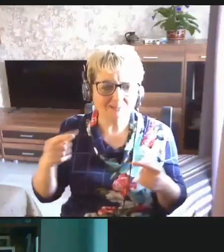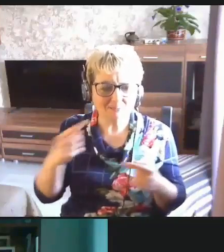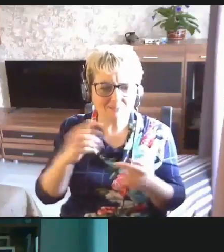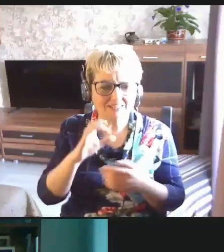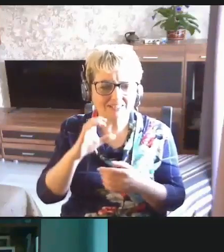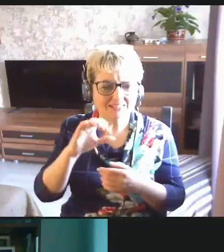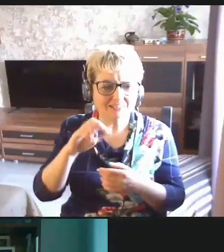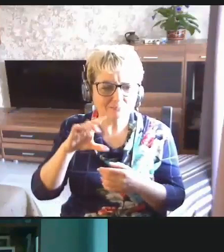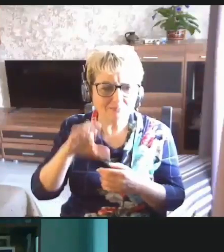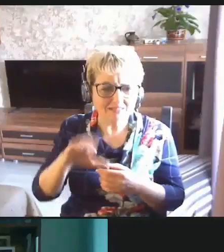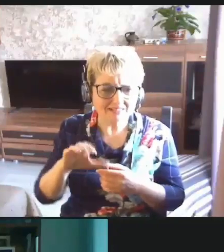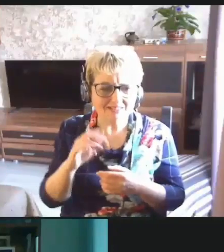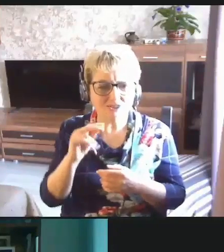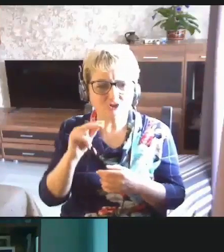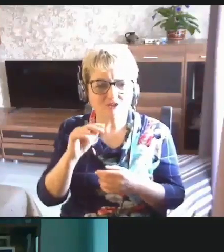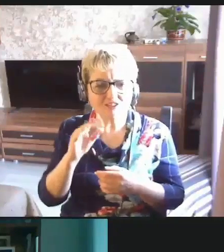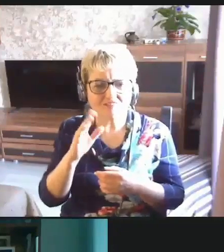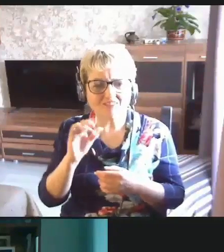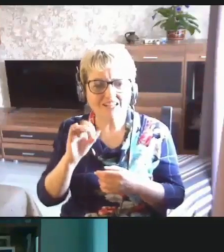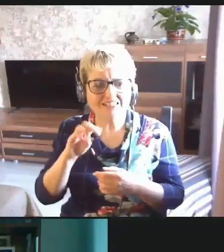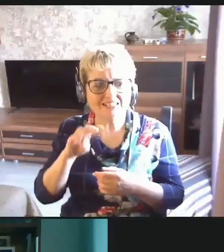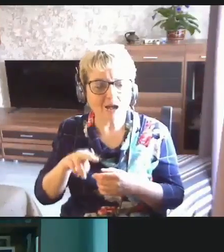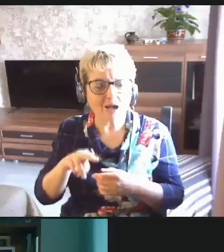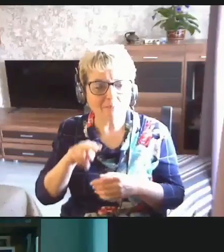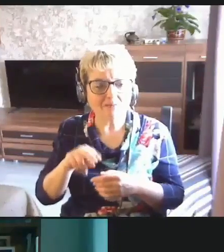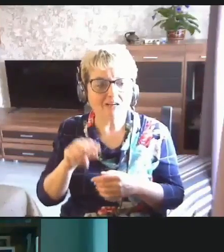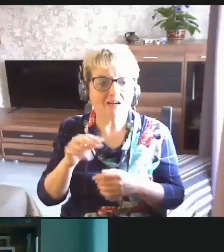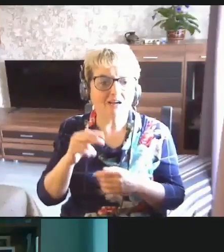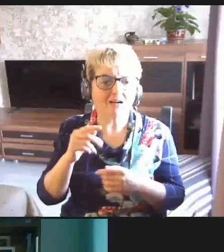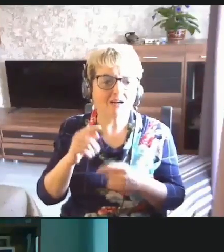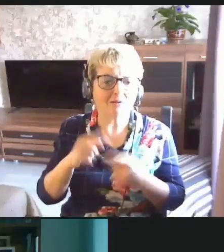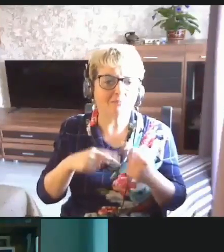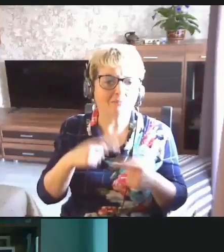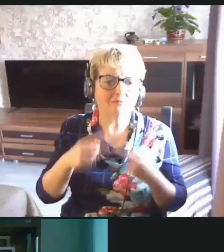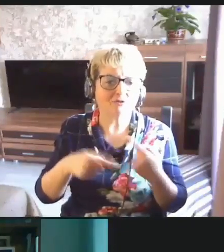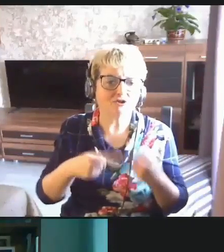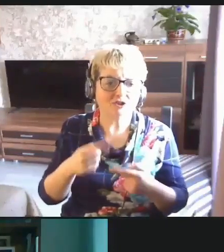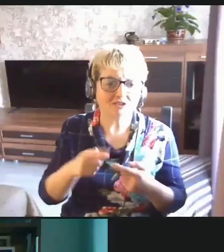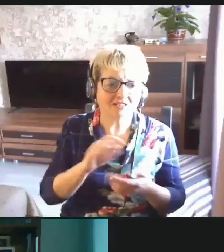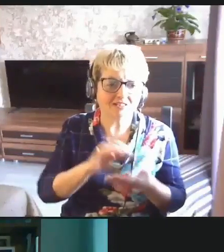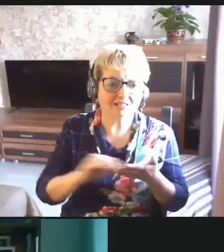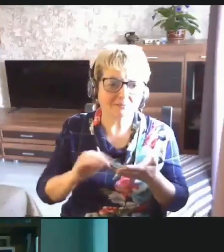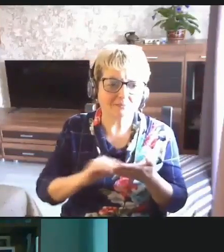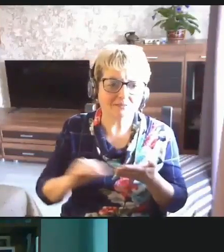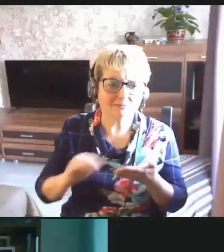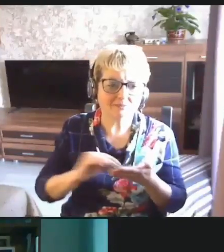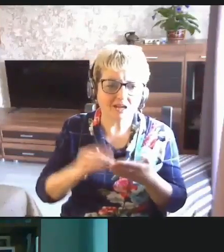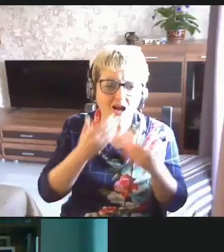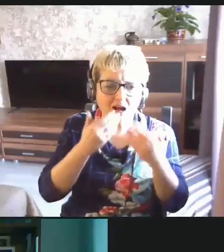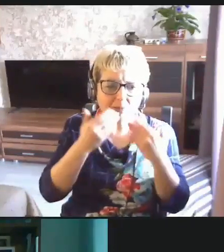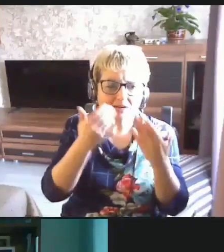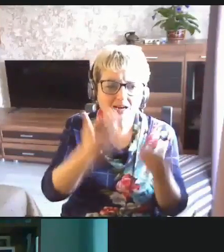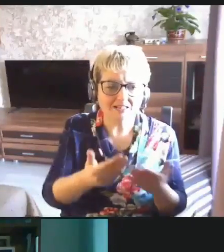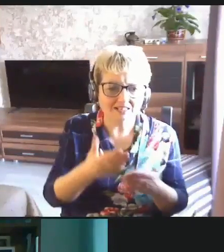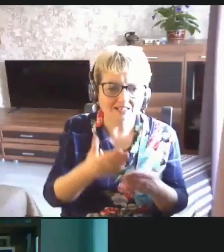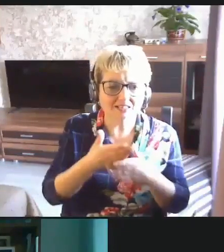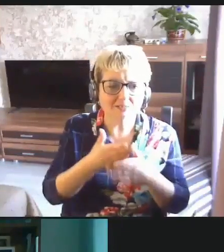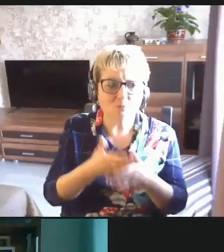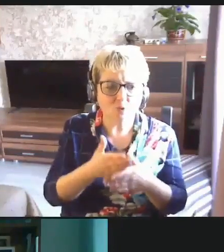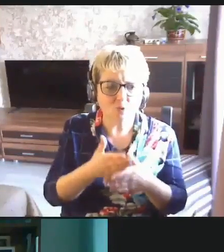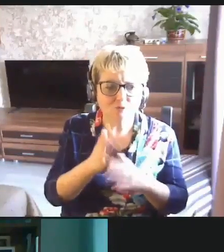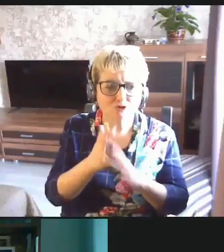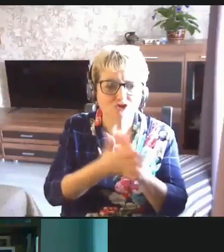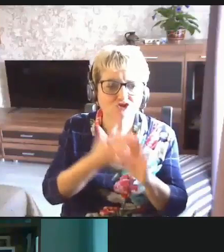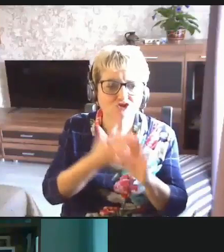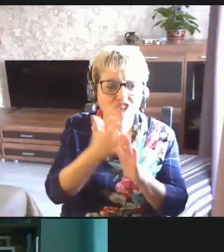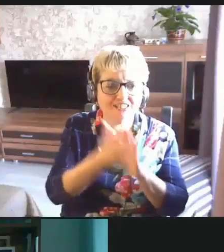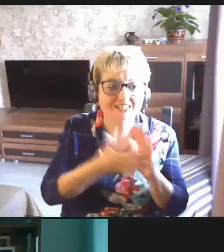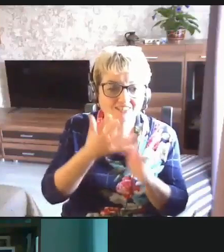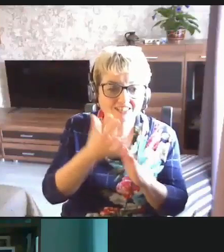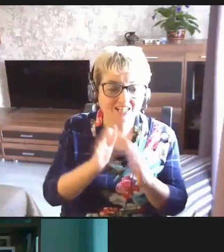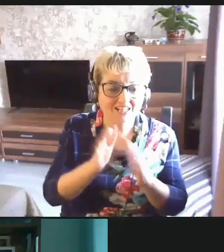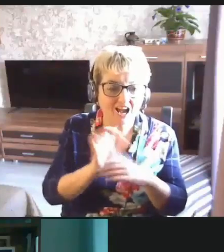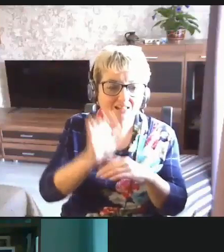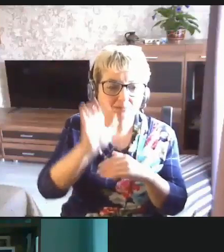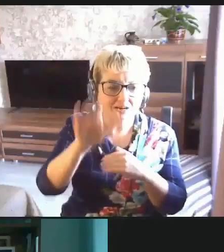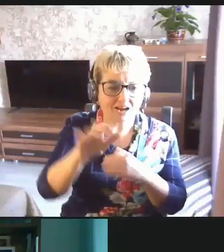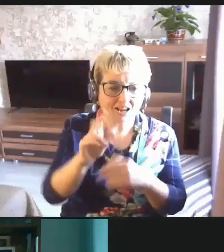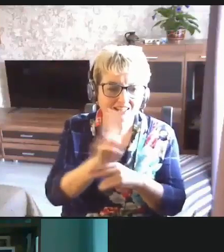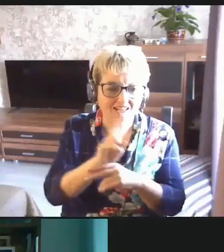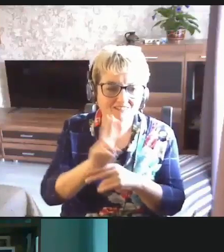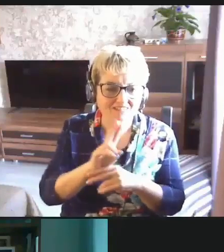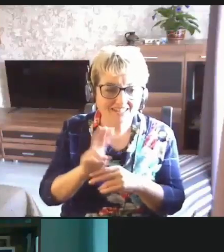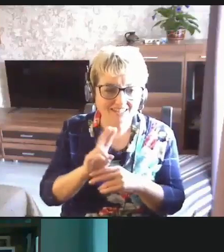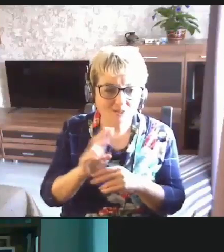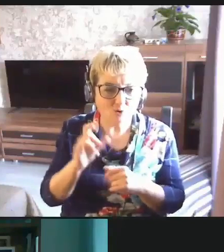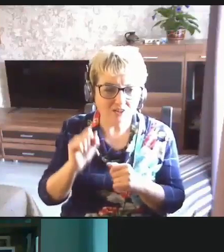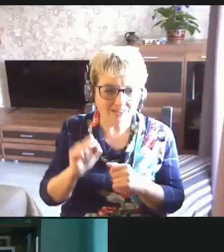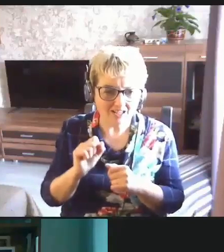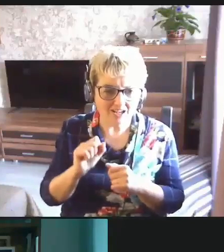сообщения, ватсапом, а можно посредством обратиться с помощью жестового языка, отправить видео